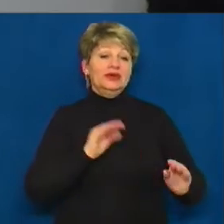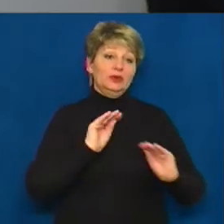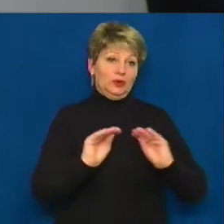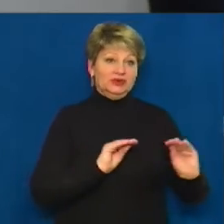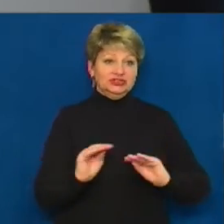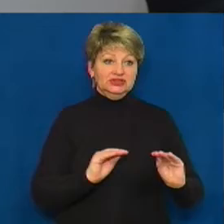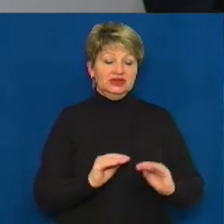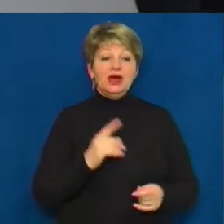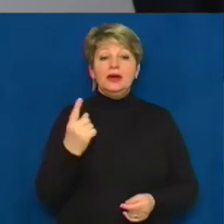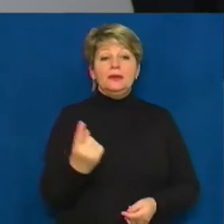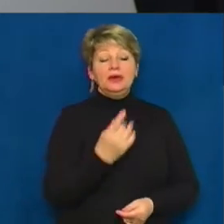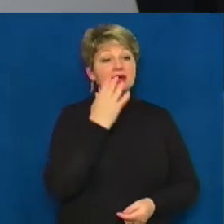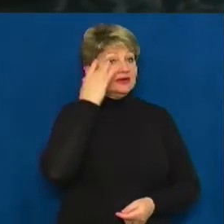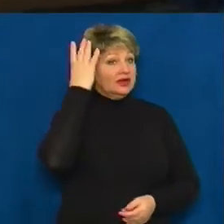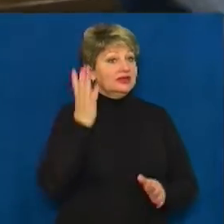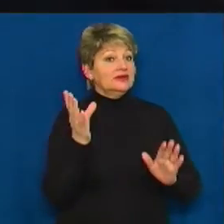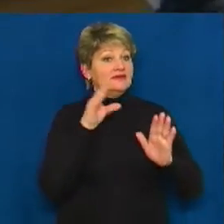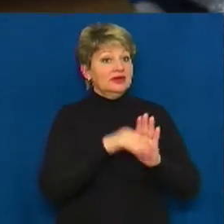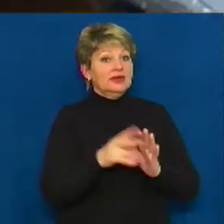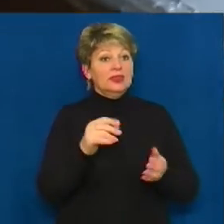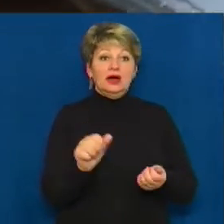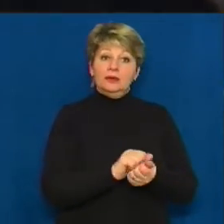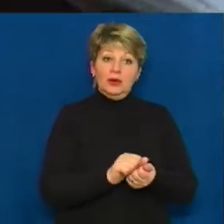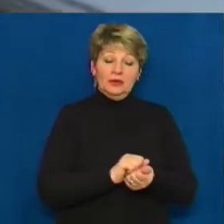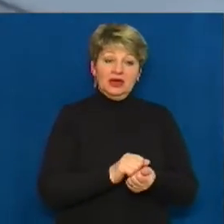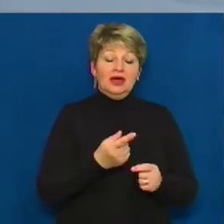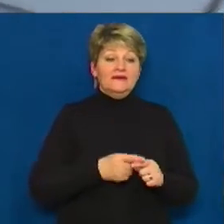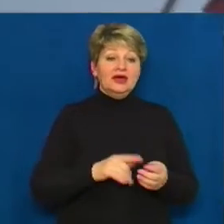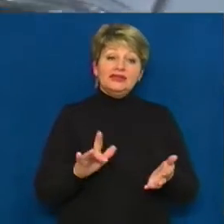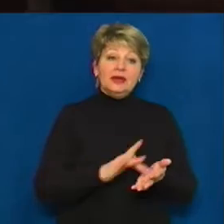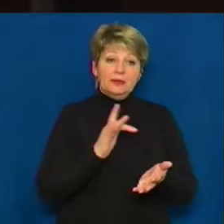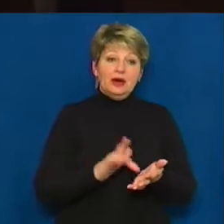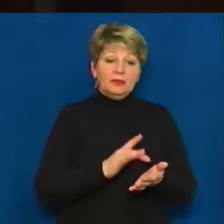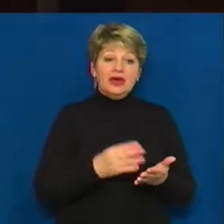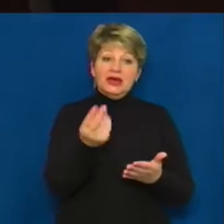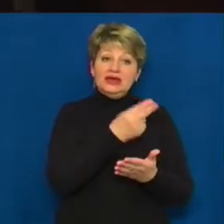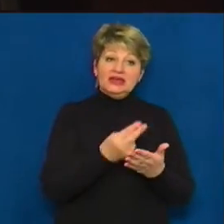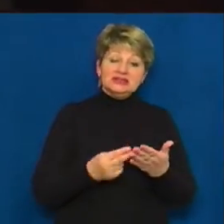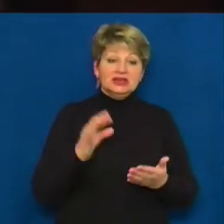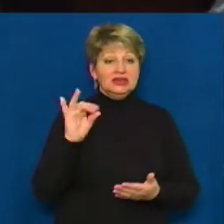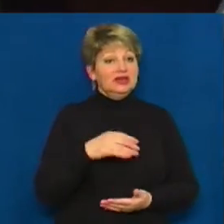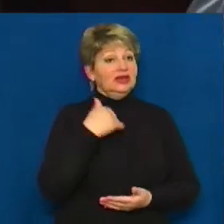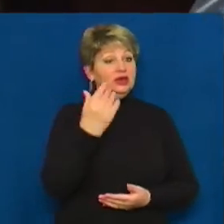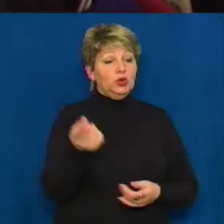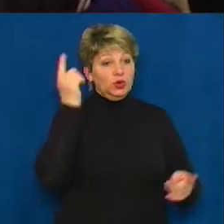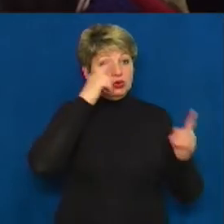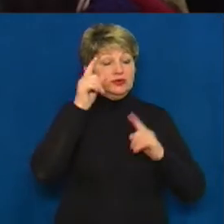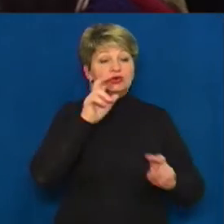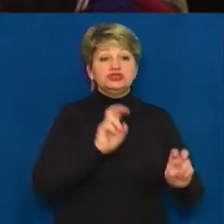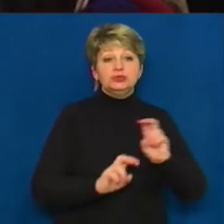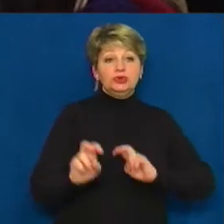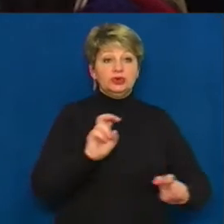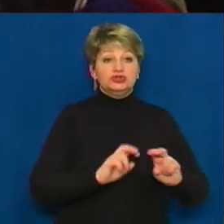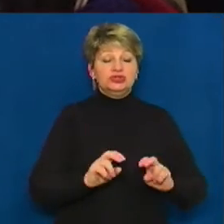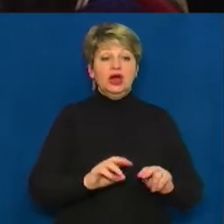Перша ідея ляльок втілюється на папері. Ось у цій папці ескіза та творчі пошуки лялькарки. Викладачка арт-студії